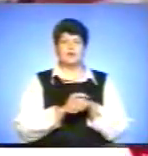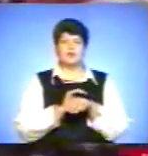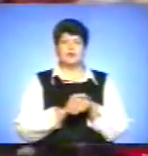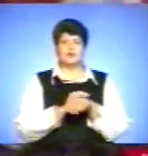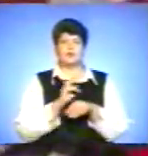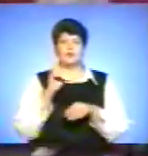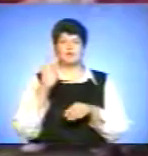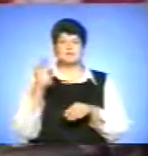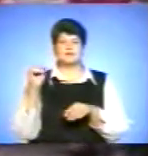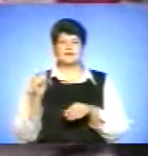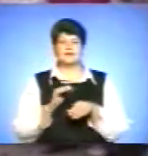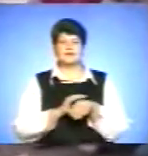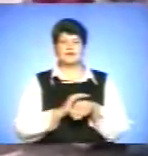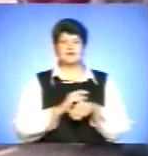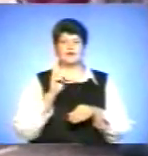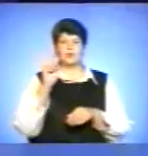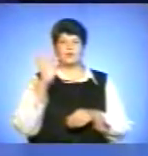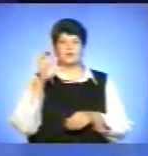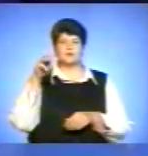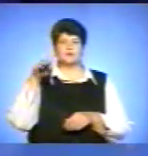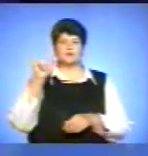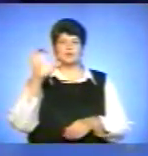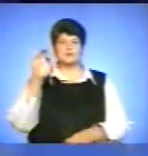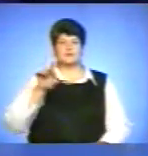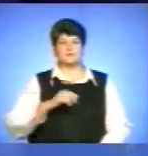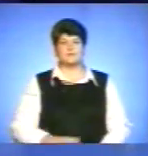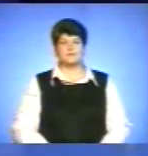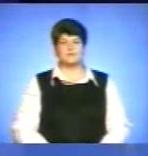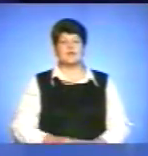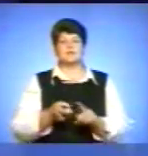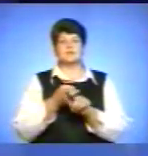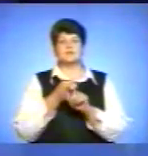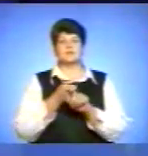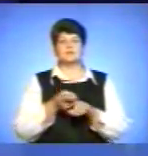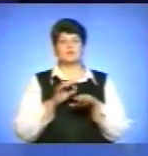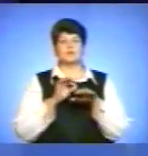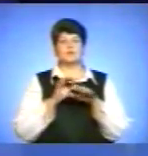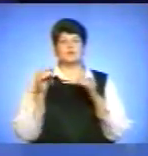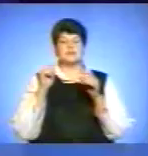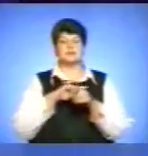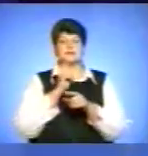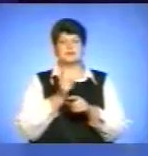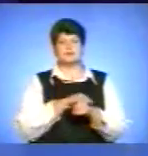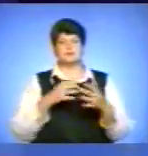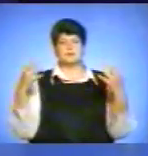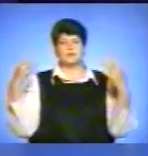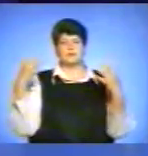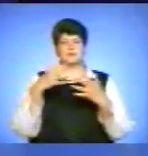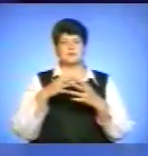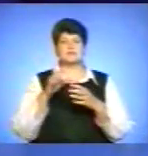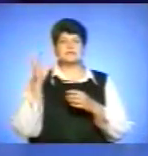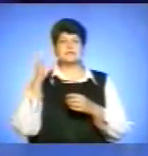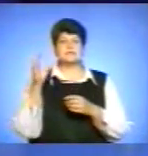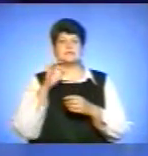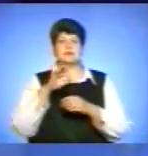Костянтинівку називають Костусею. У зв'язку із проходженням сильного атмосферного фронту з північного заходу та